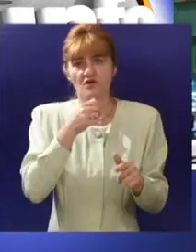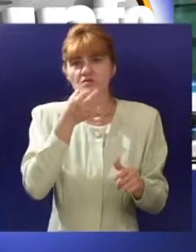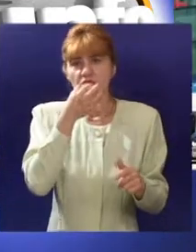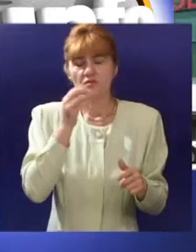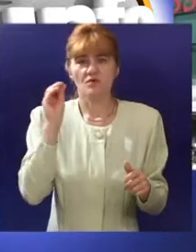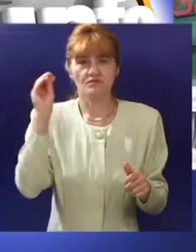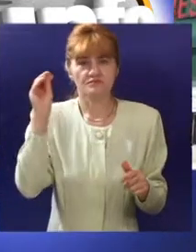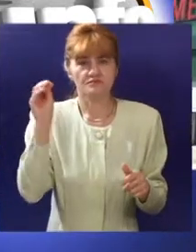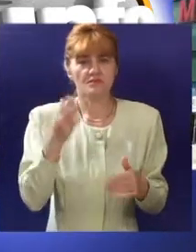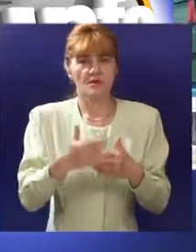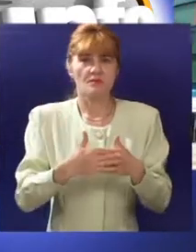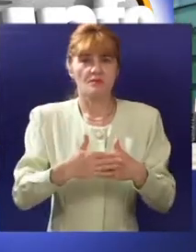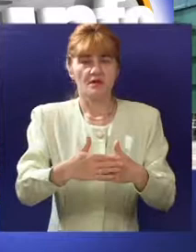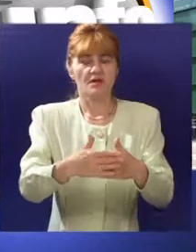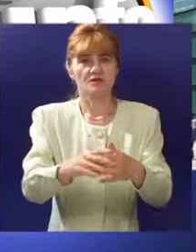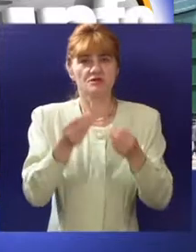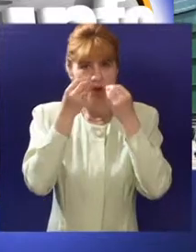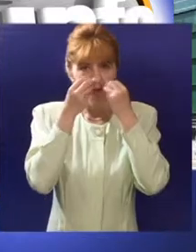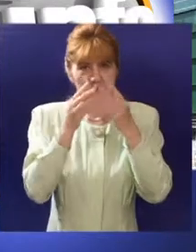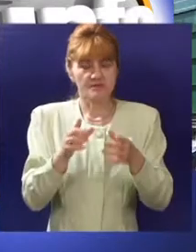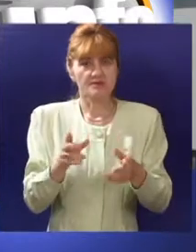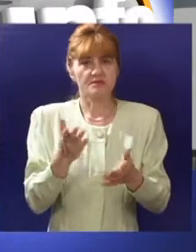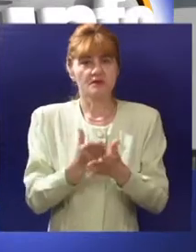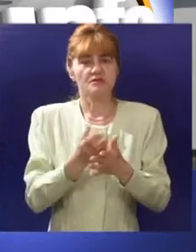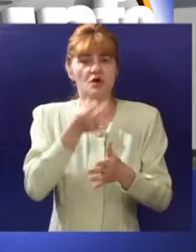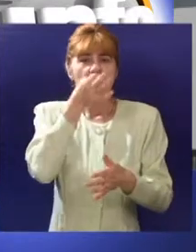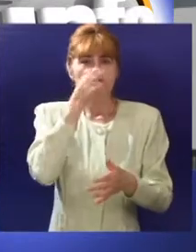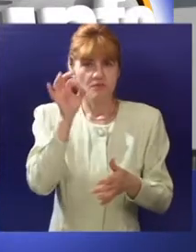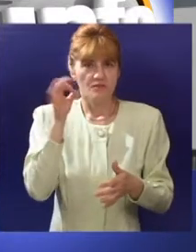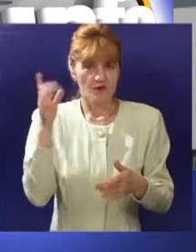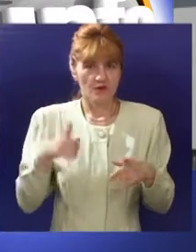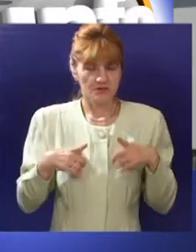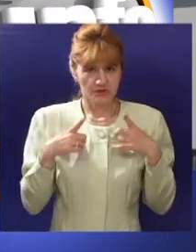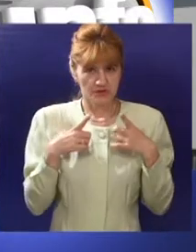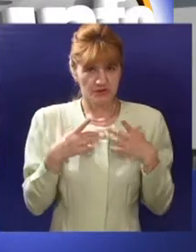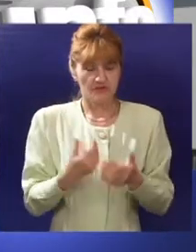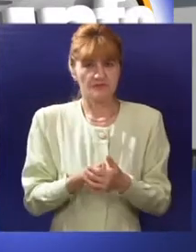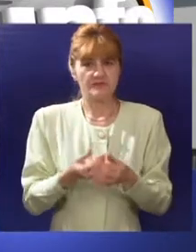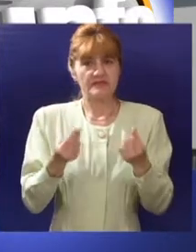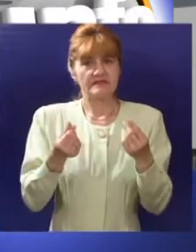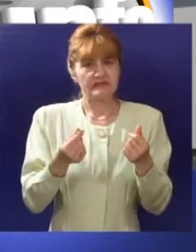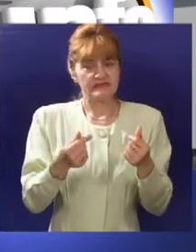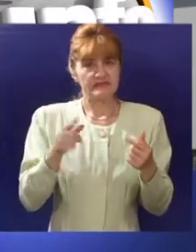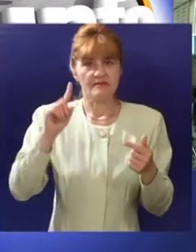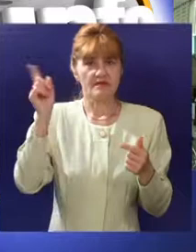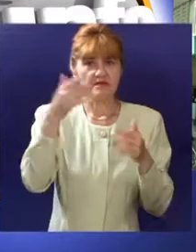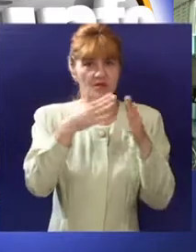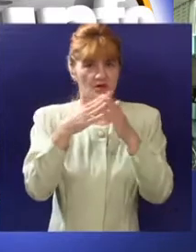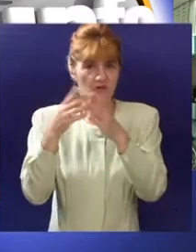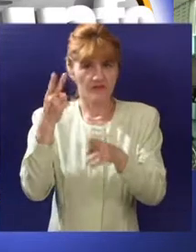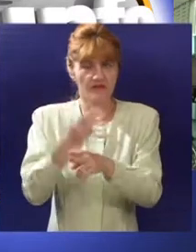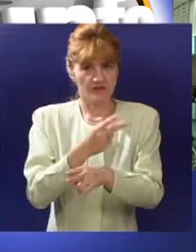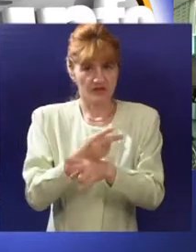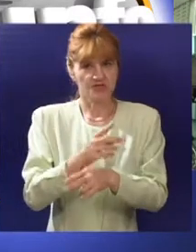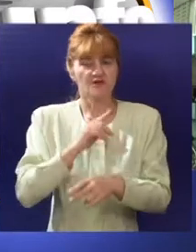optimističnih najava o završetku krize u zapadnoj Evropi i nagove šta ima oporavka tržišta nekretnina i investicija, zemlje istočne